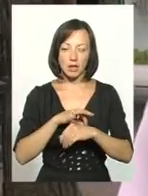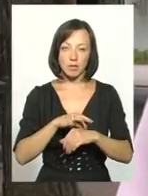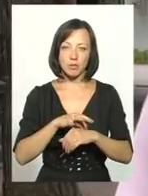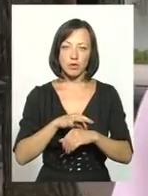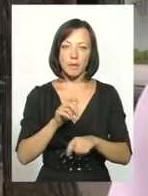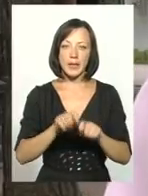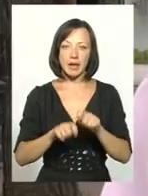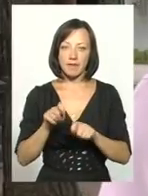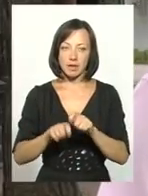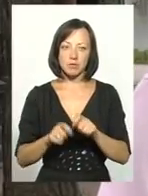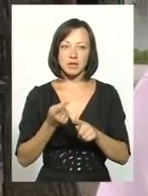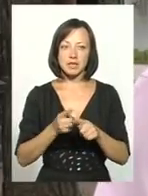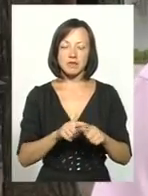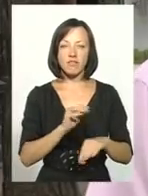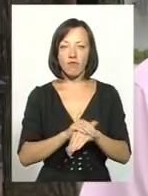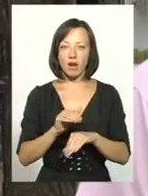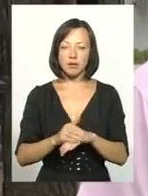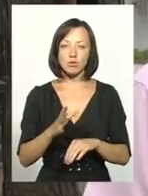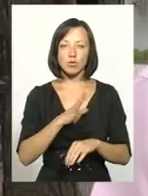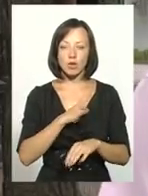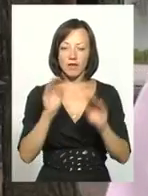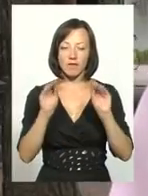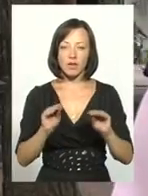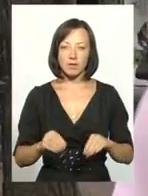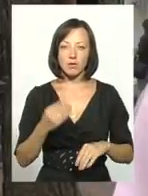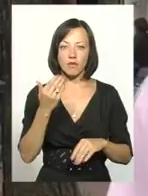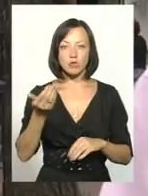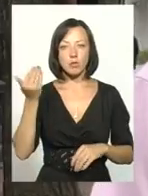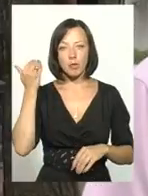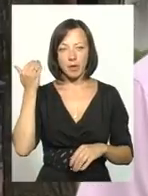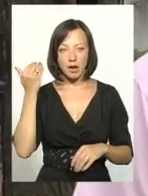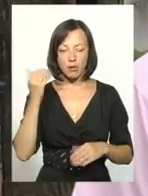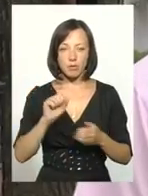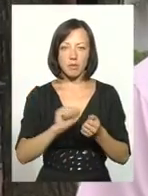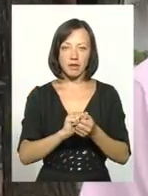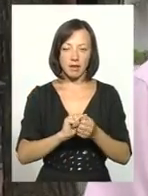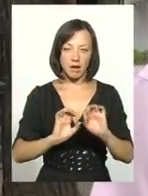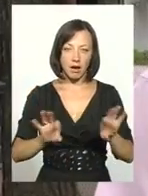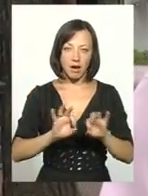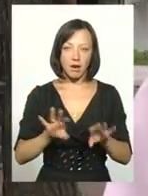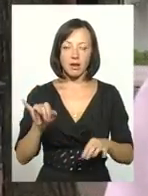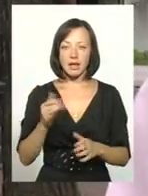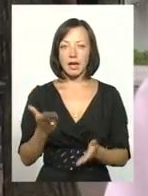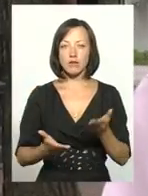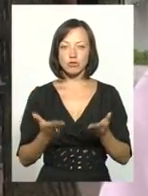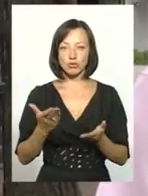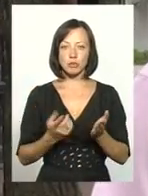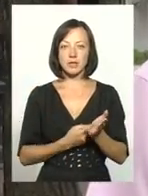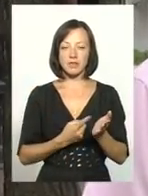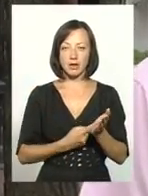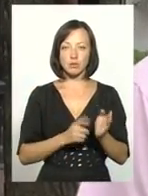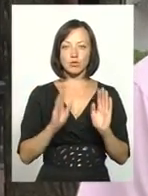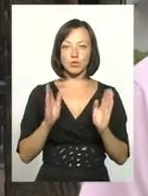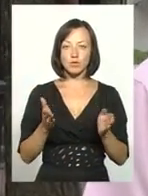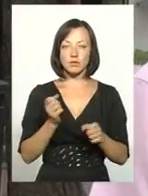перевіримо ці факти, які були викладені у вашому попередньому матеріалі. І якщо вони підтвердяться, то